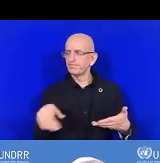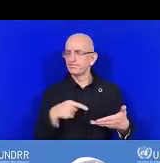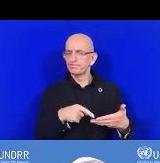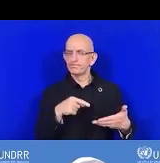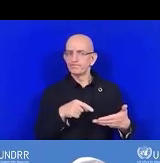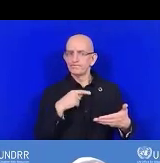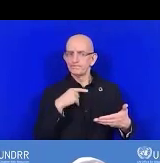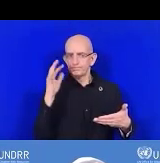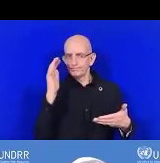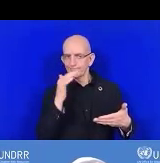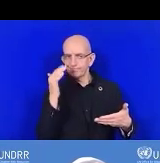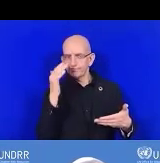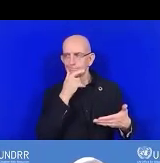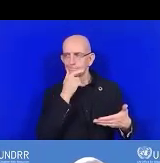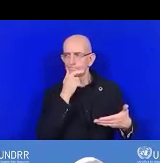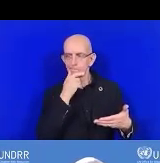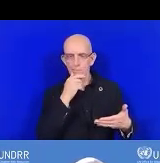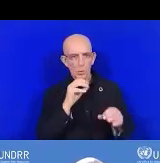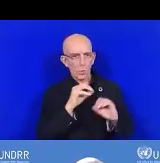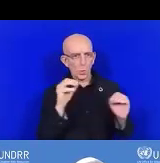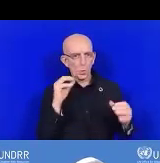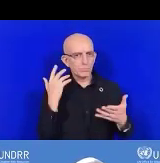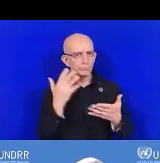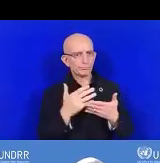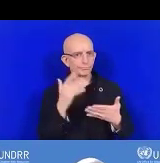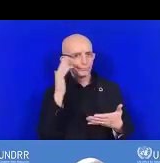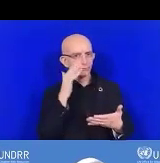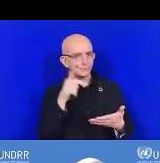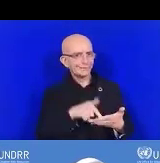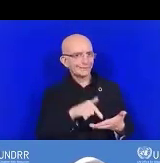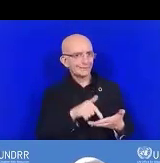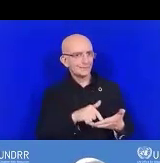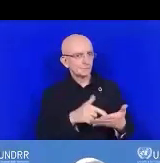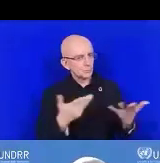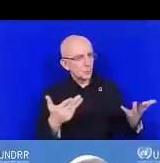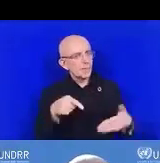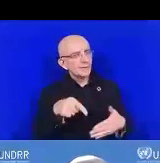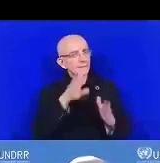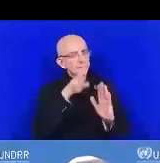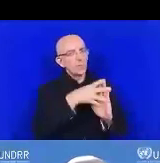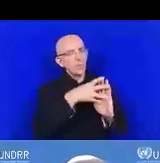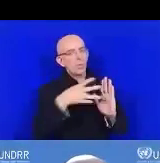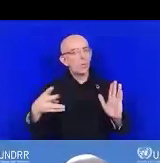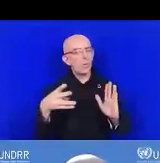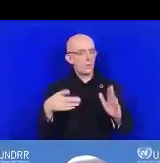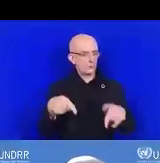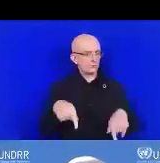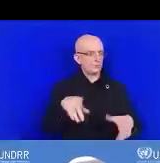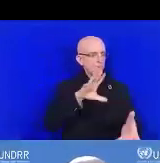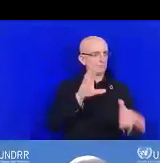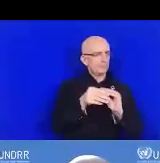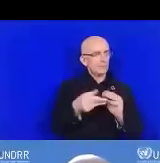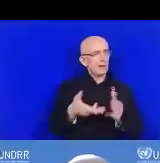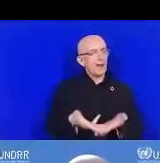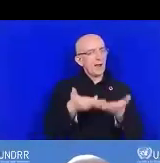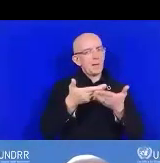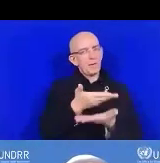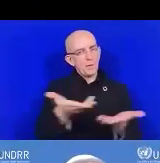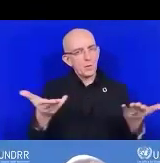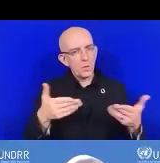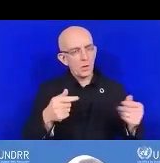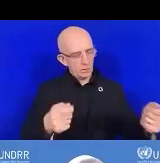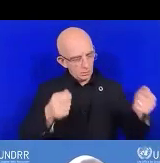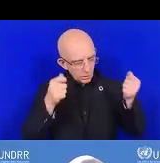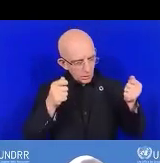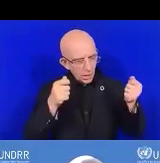de façon habituelle ou de manière générale. Ça nous permet de mieux comprendre les situations dans nos différentes